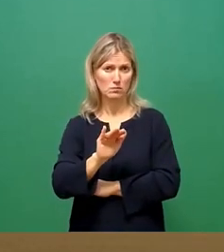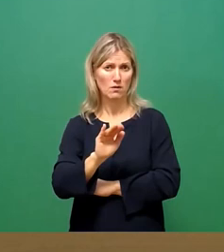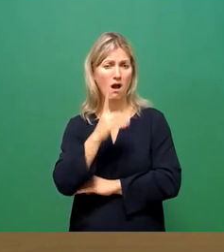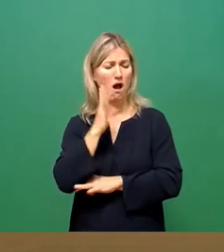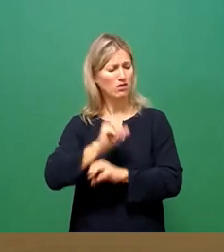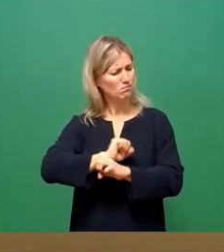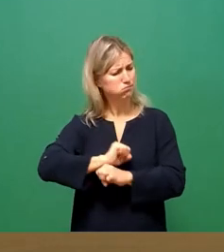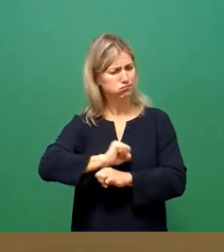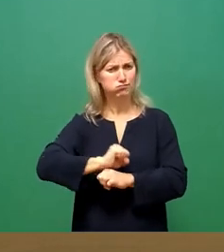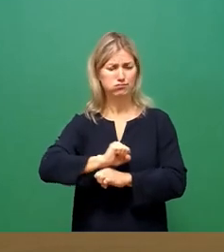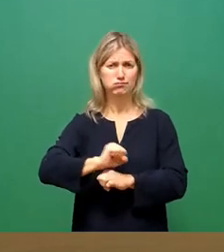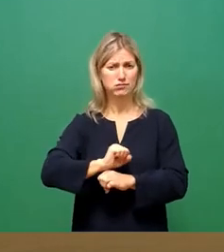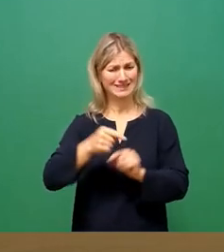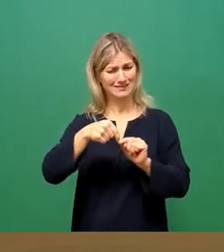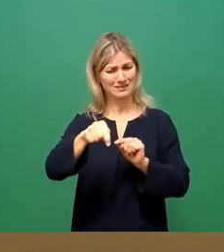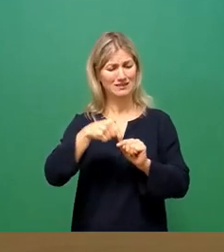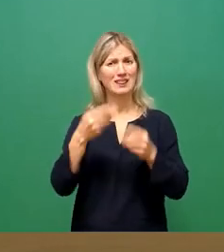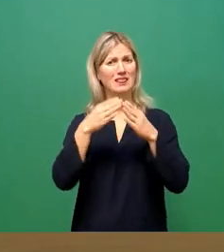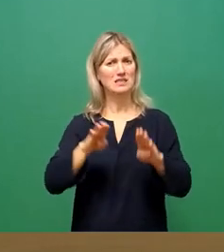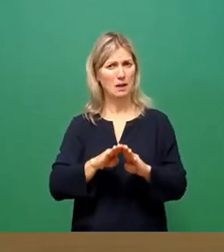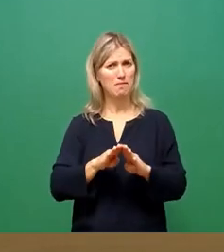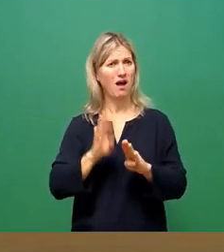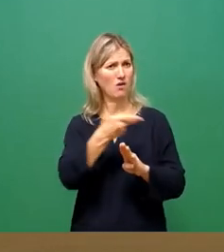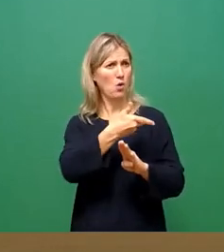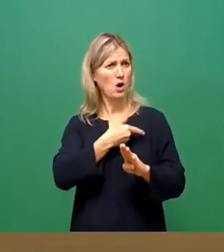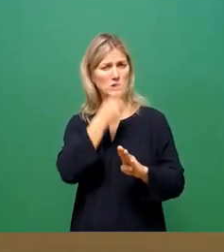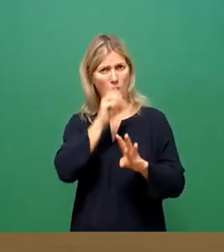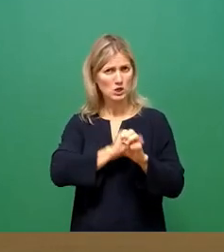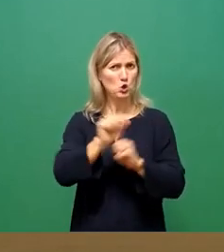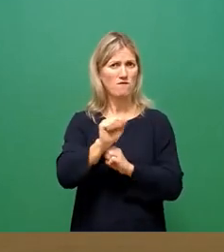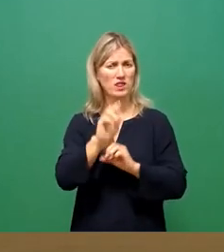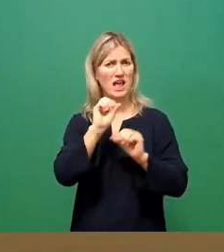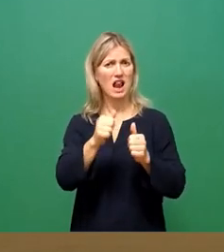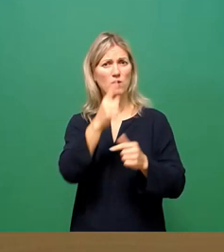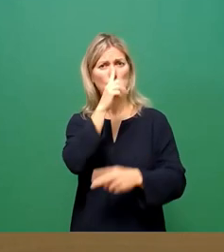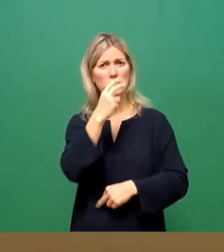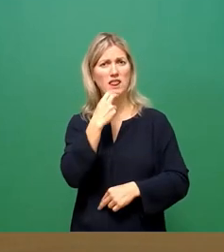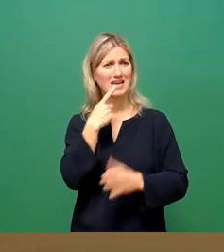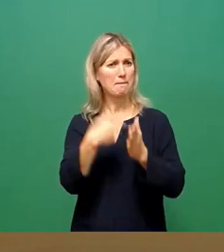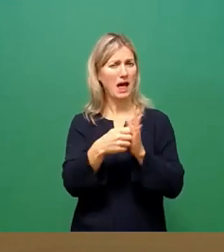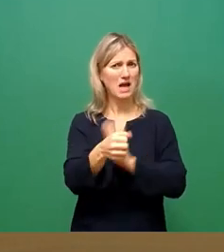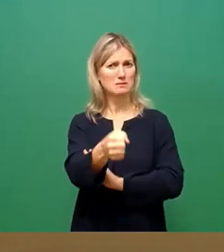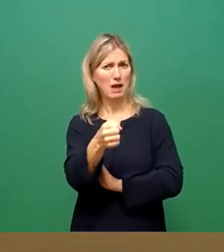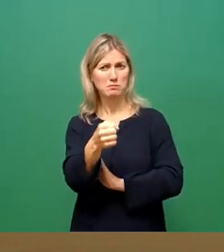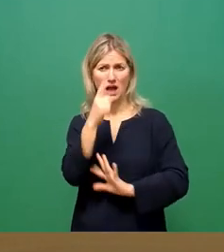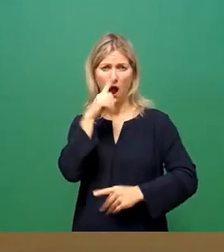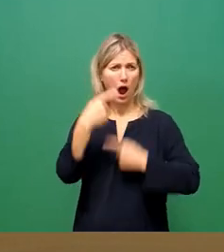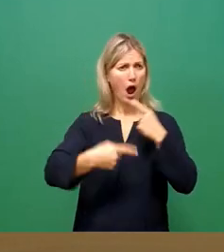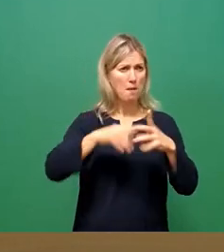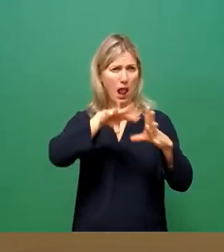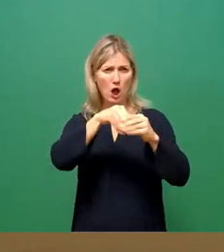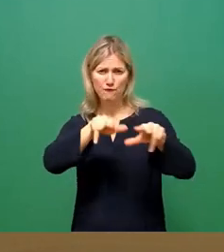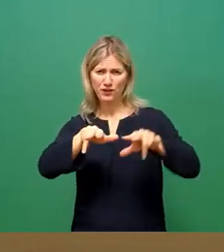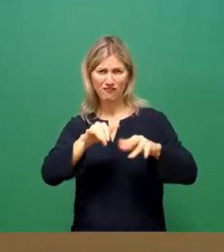gerade die Dezember-Soforthilfe und die Energiepreisbremsen in die Systeme und Abläufe integriert werden. Das ist kein